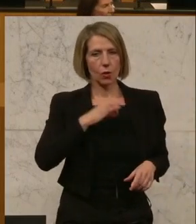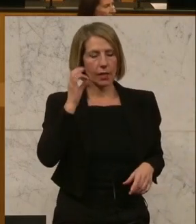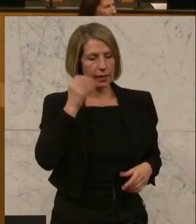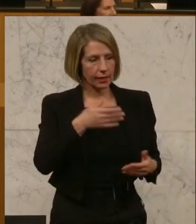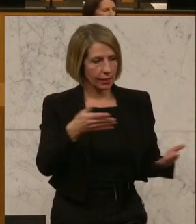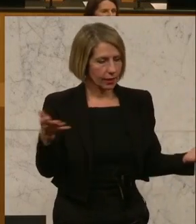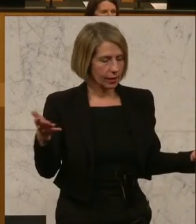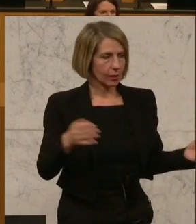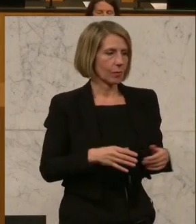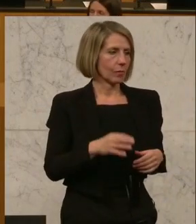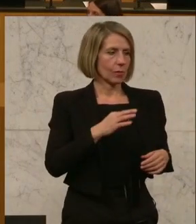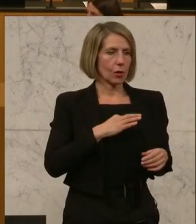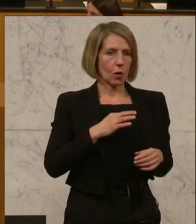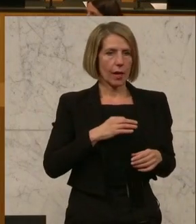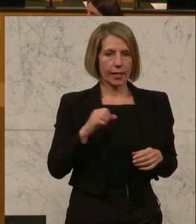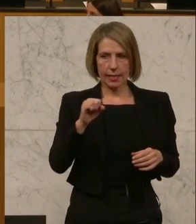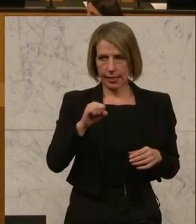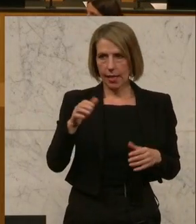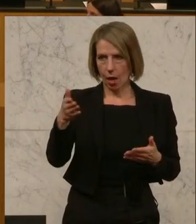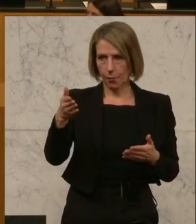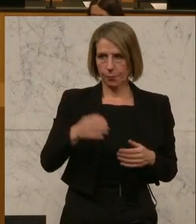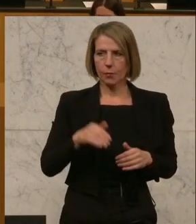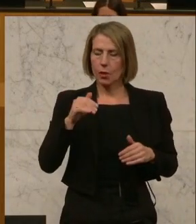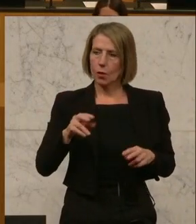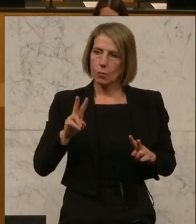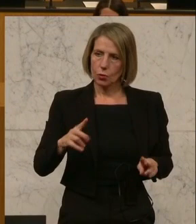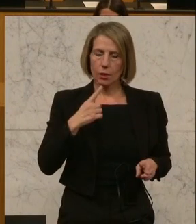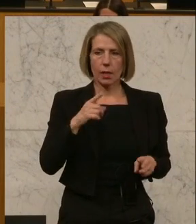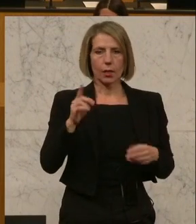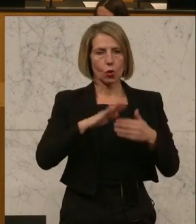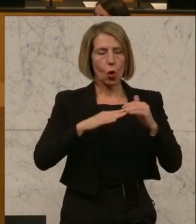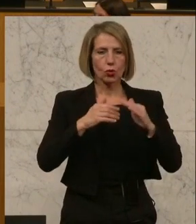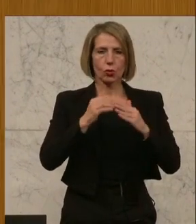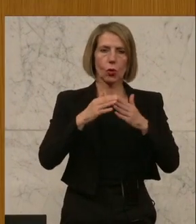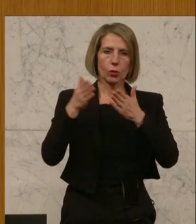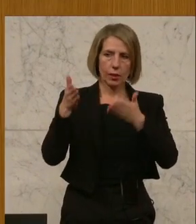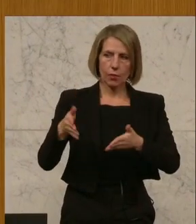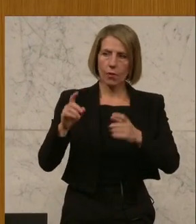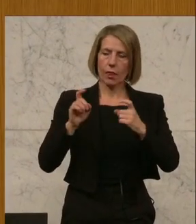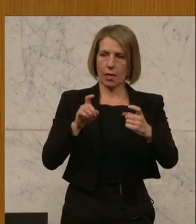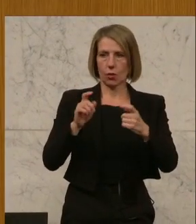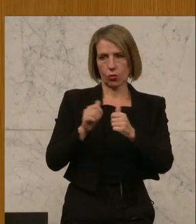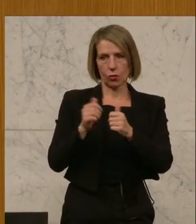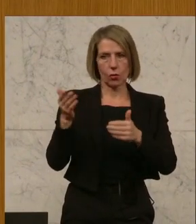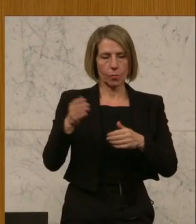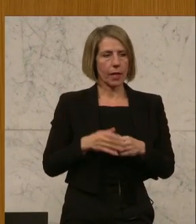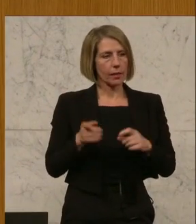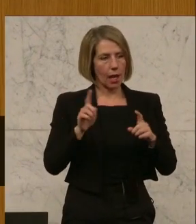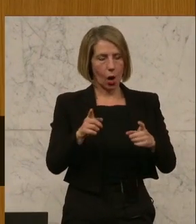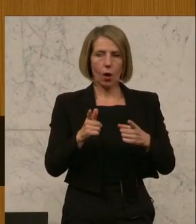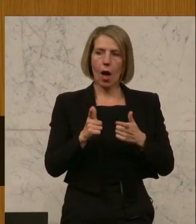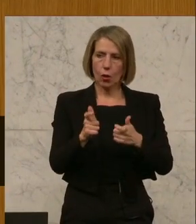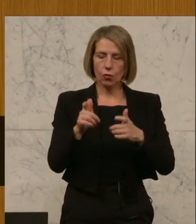Maximilian Lercher von der SPÖ ist jetzt der nächste Redner. Sie sind ein konstruktiver Diskussionspartner, auch im Ausschuss.